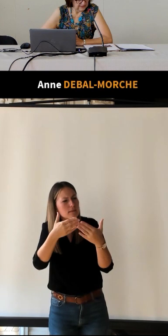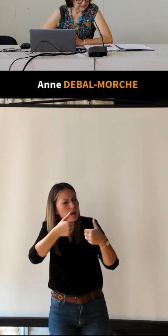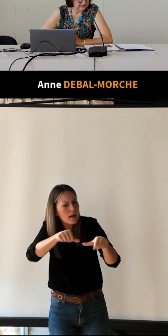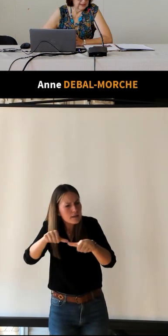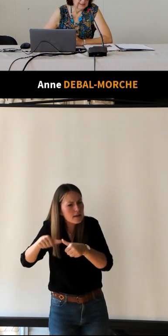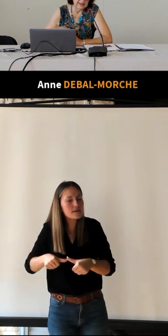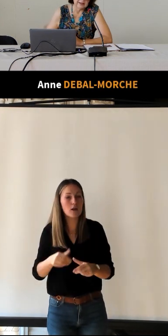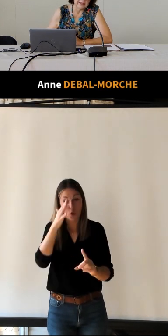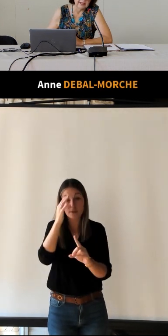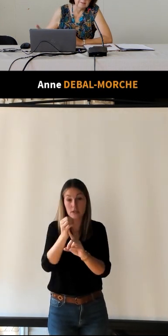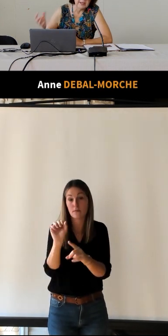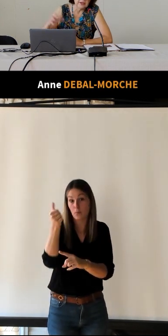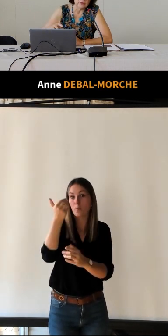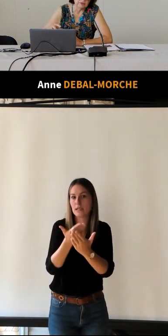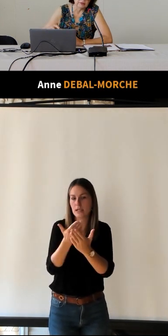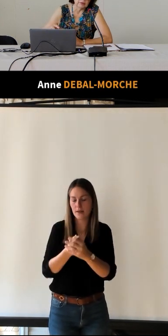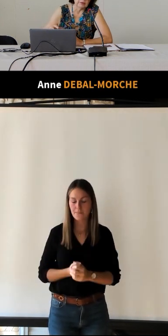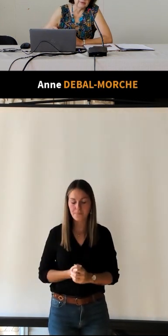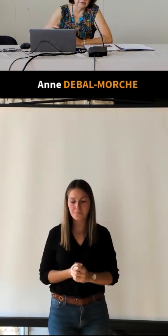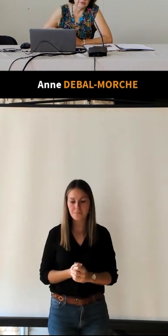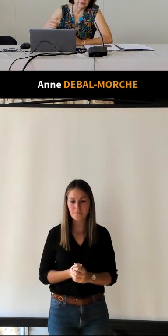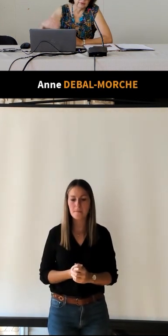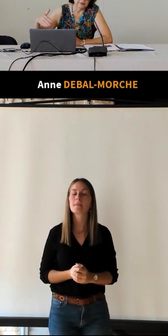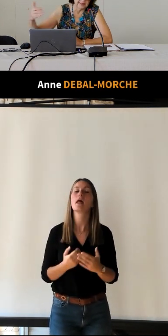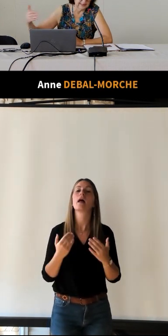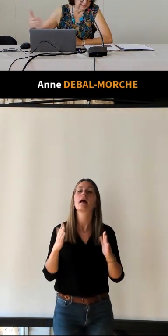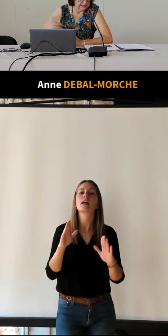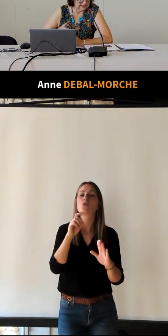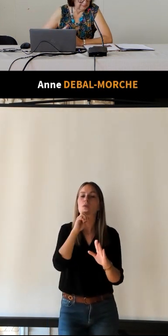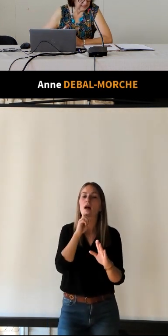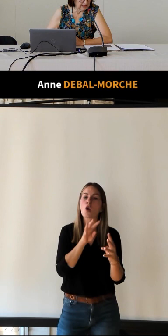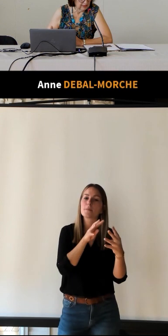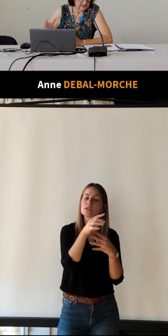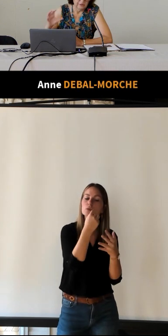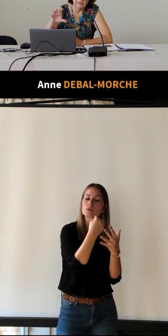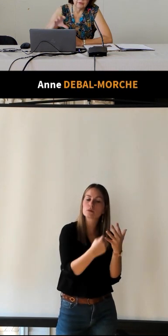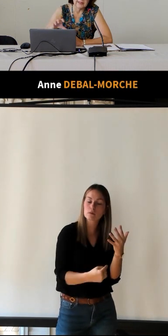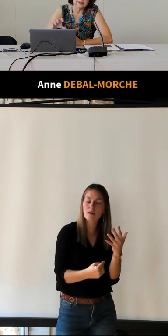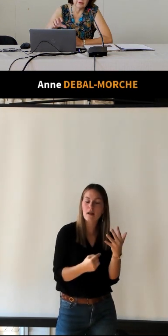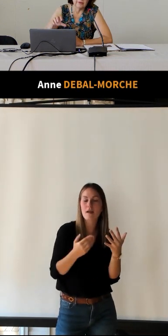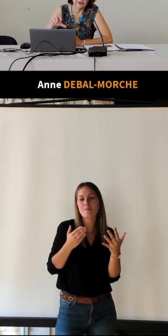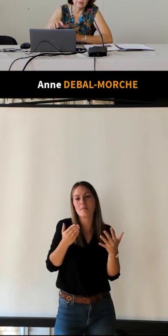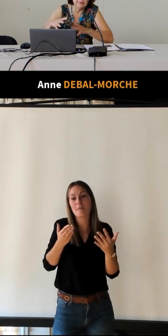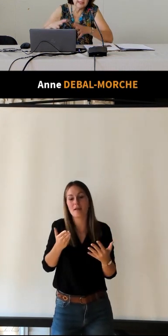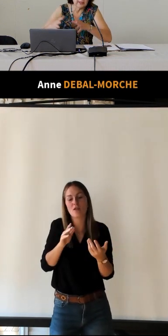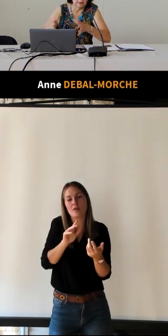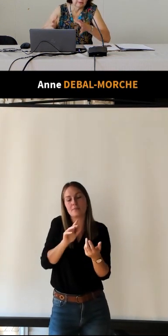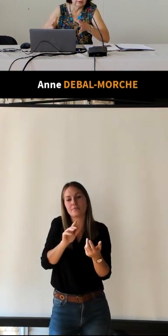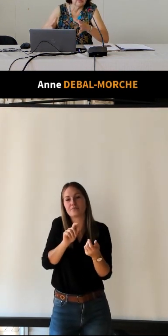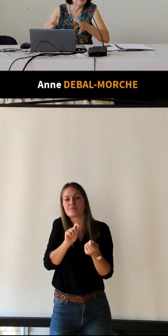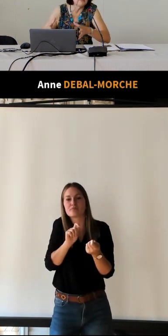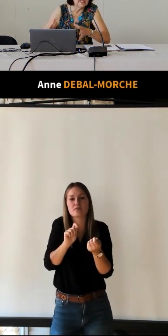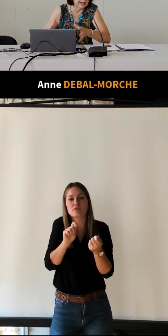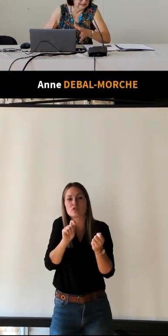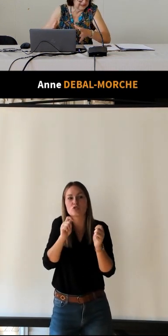en fait, les missions qu'on avait vues qui étaient à part vont être vraiment mises dans